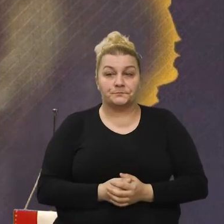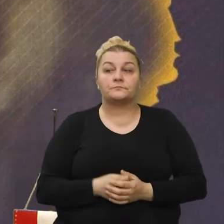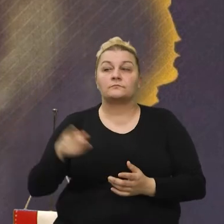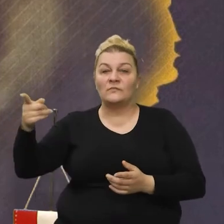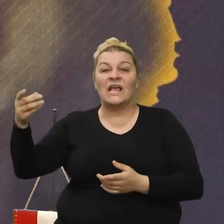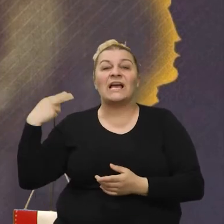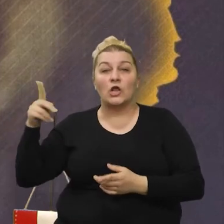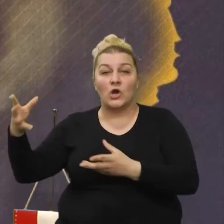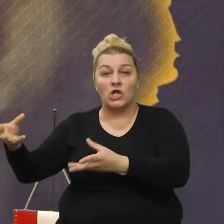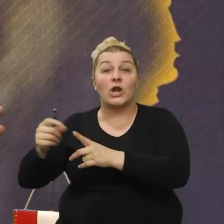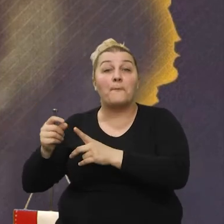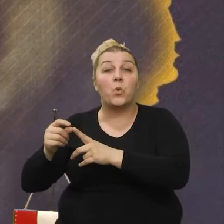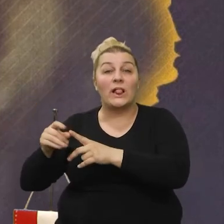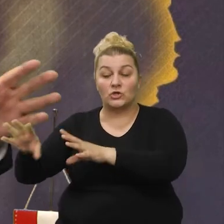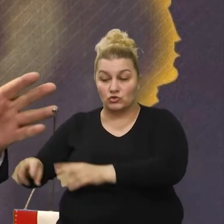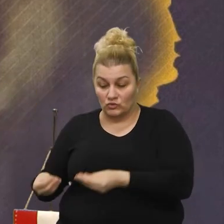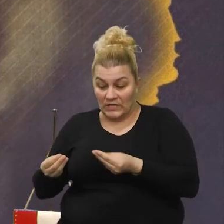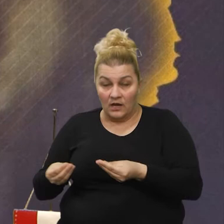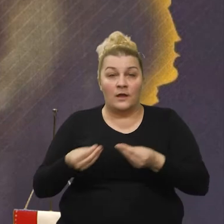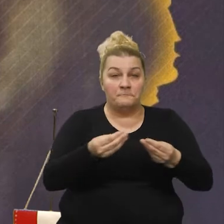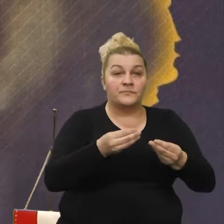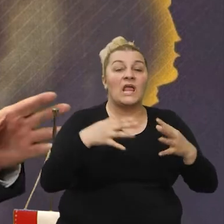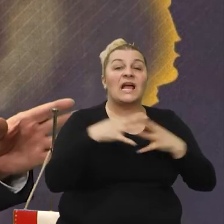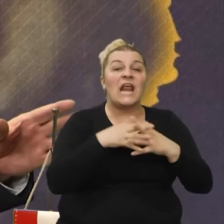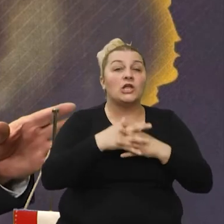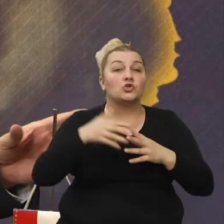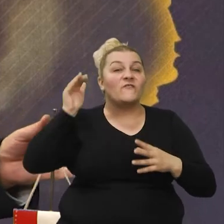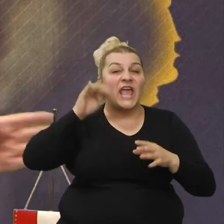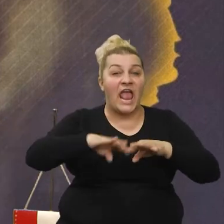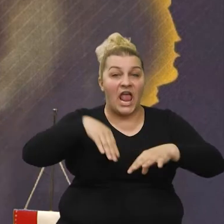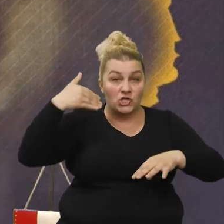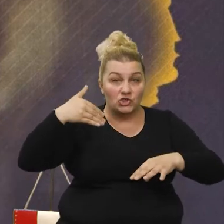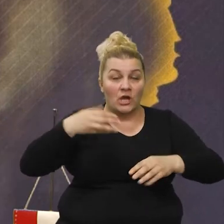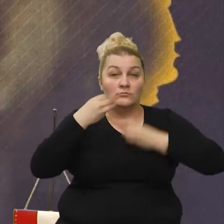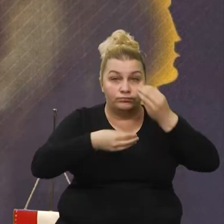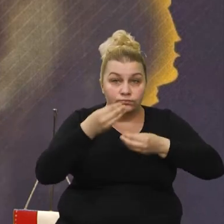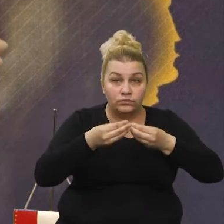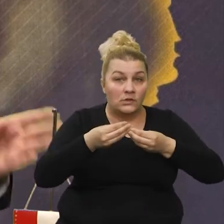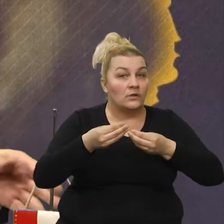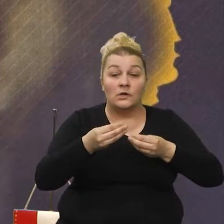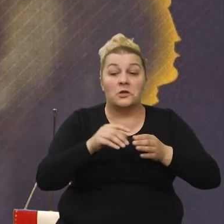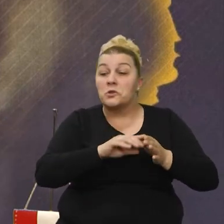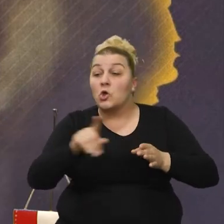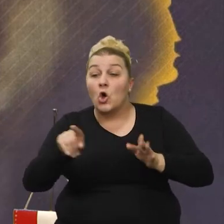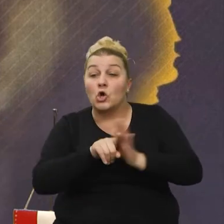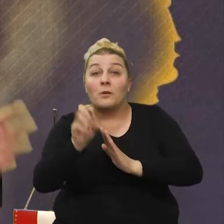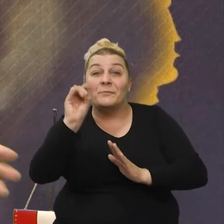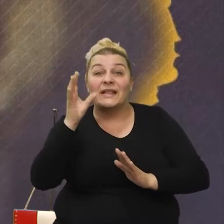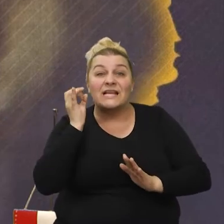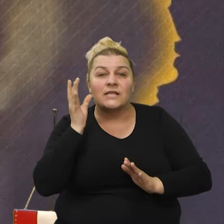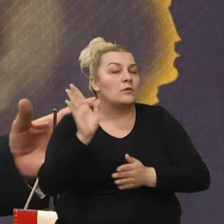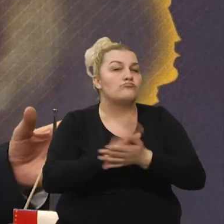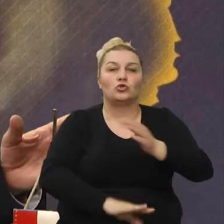i za 15 da mislje dana sve sve pokrenulo. Više nije falilo ni žala, ni vode, ni struje, ni